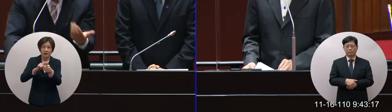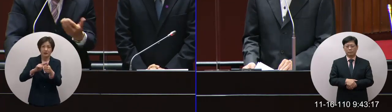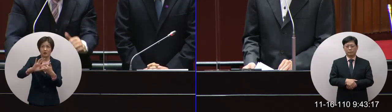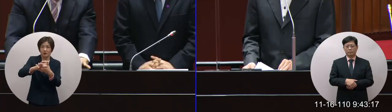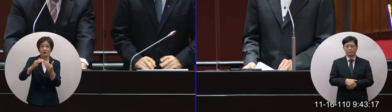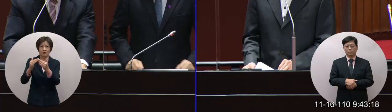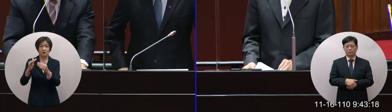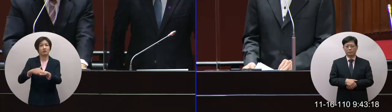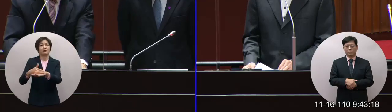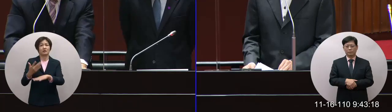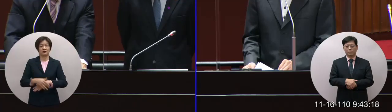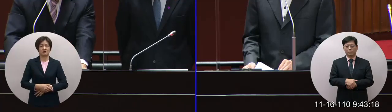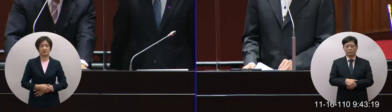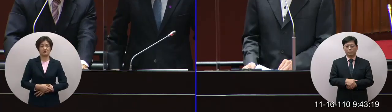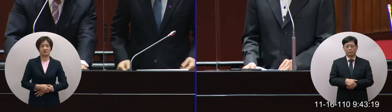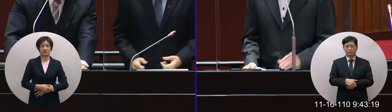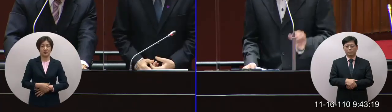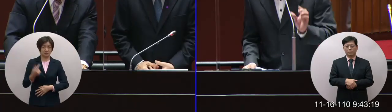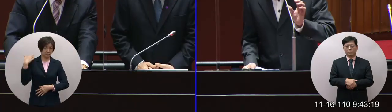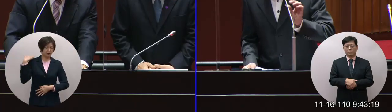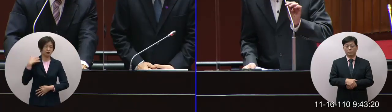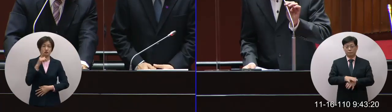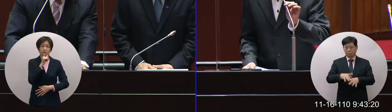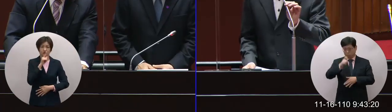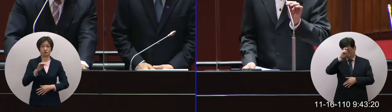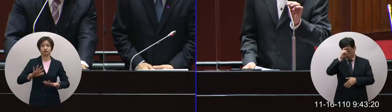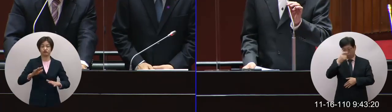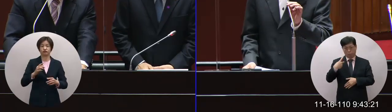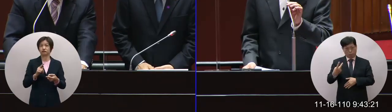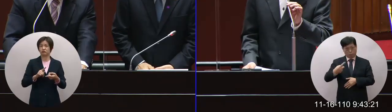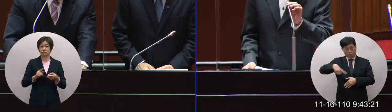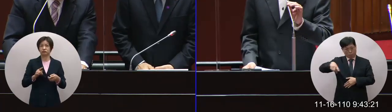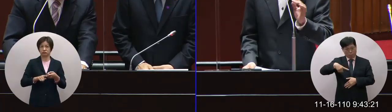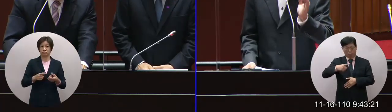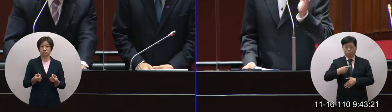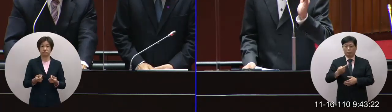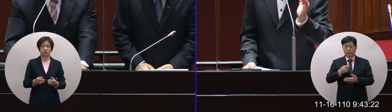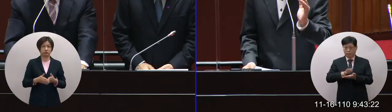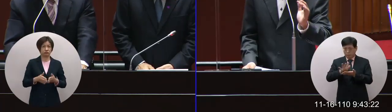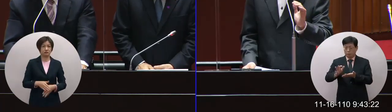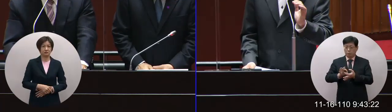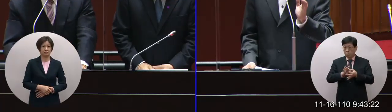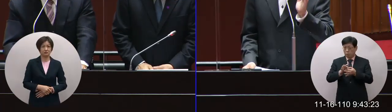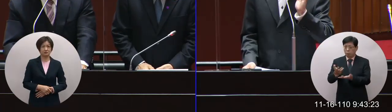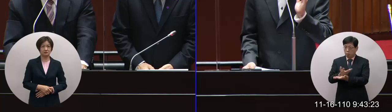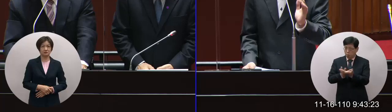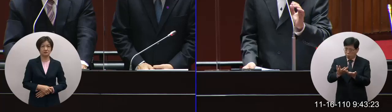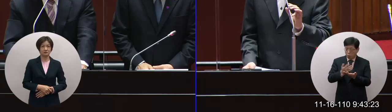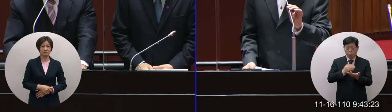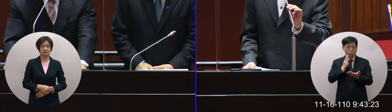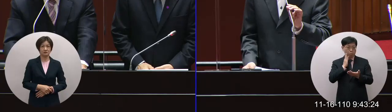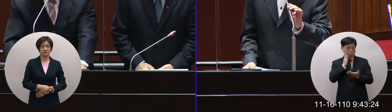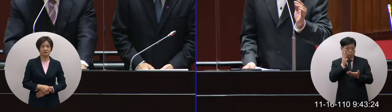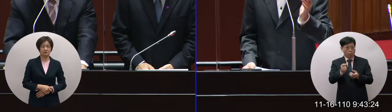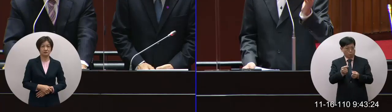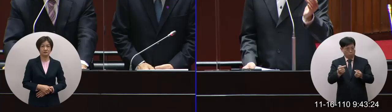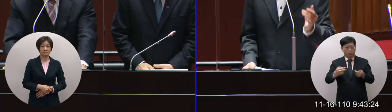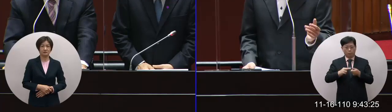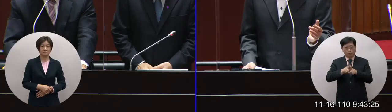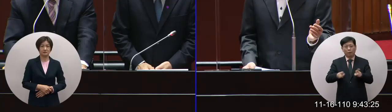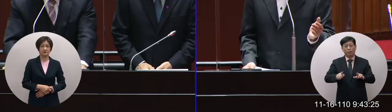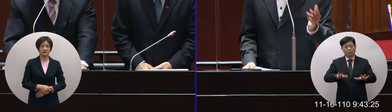希望能收到做到希望說兩岸的發展是越來越緩和越來越和平